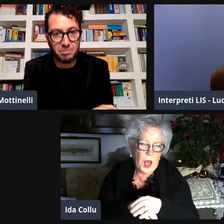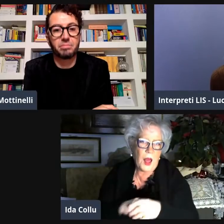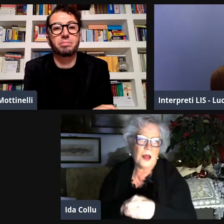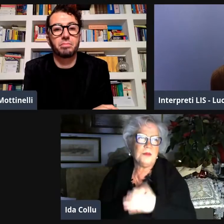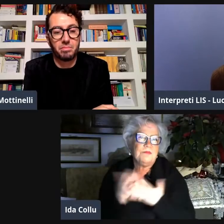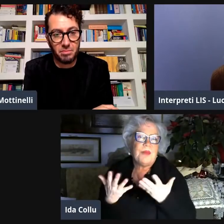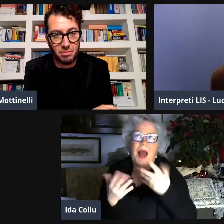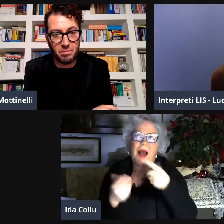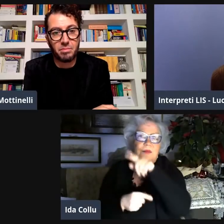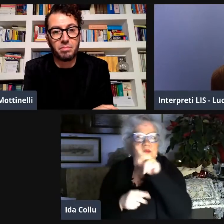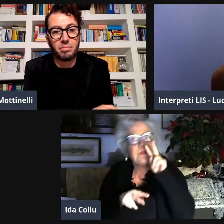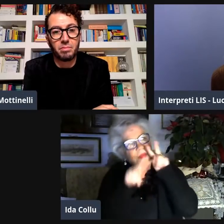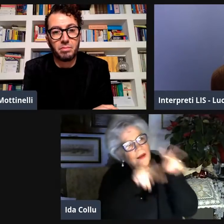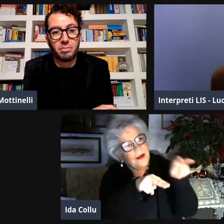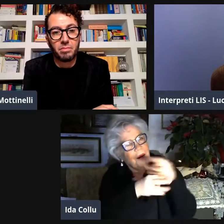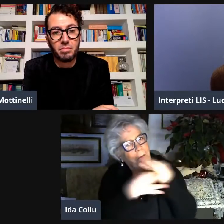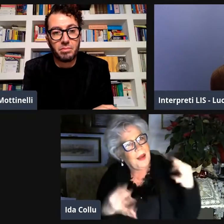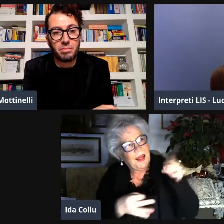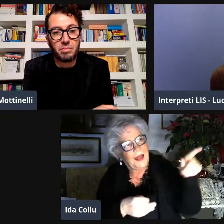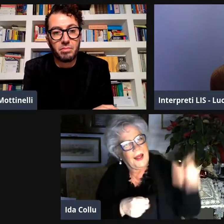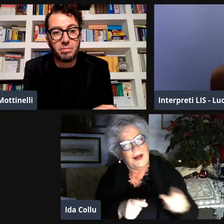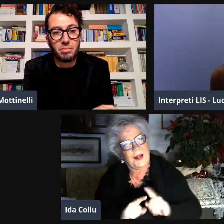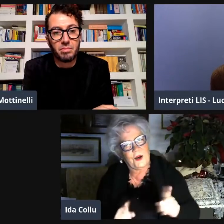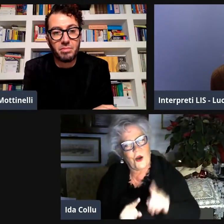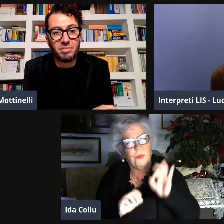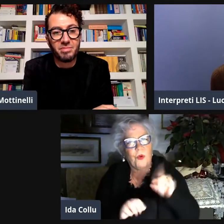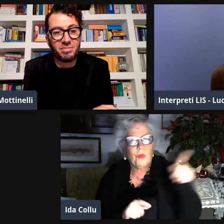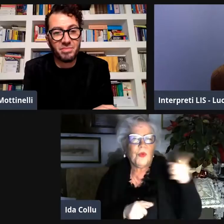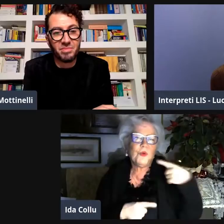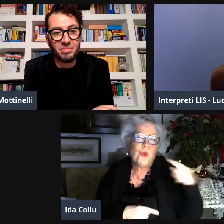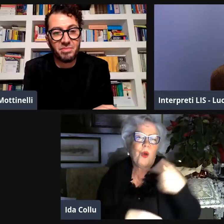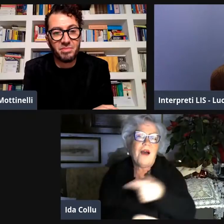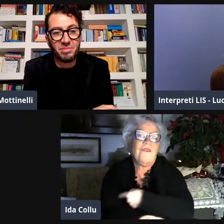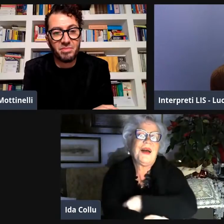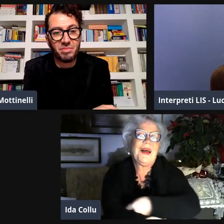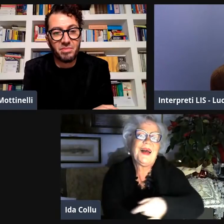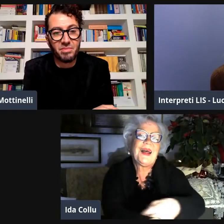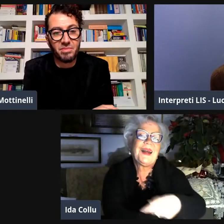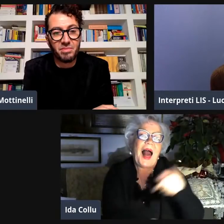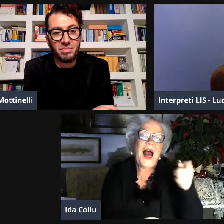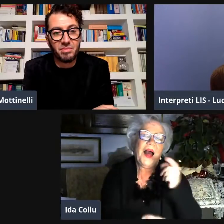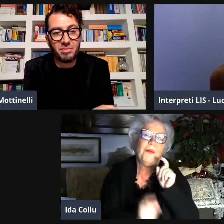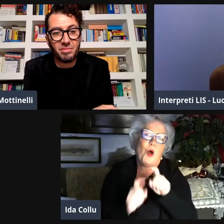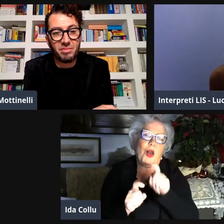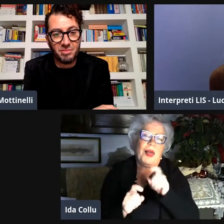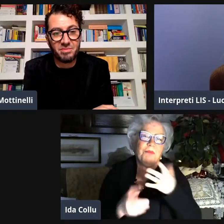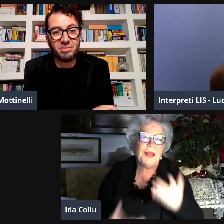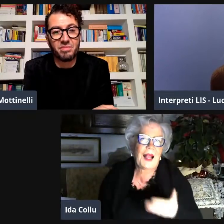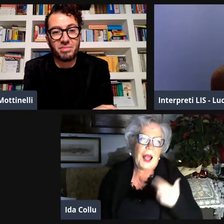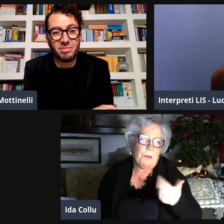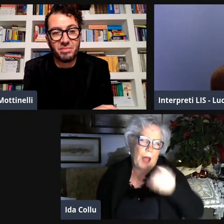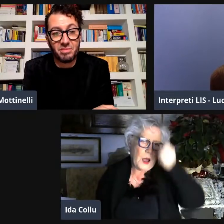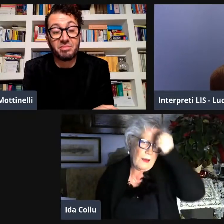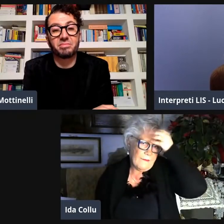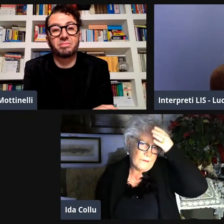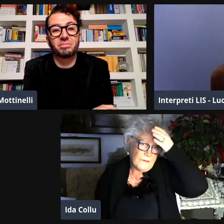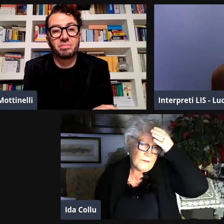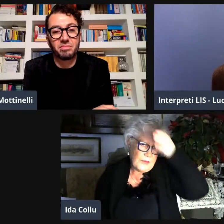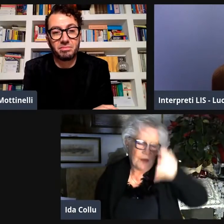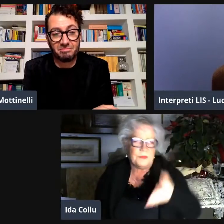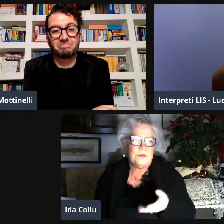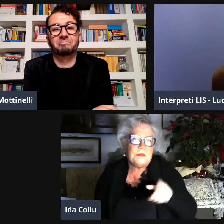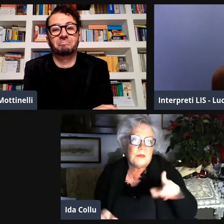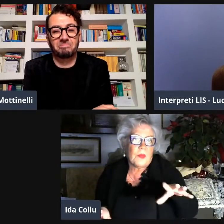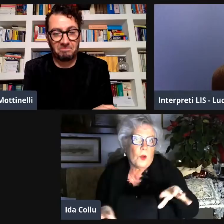'interno di ENS all'epoca. E quindi, quando l'ho visto, ho pensato che lui